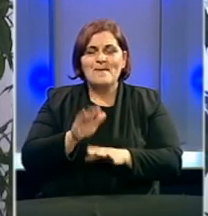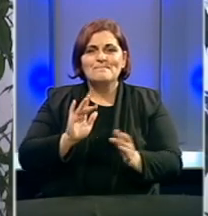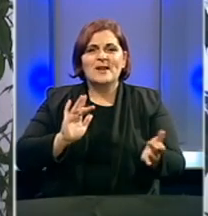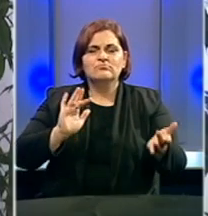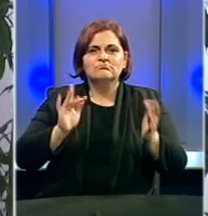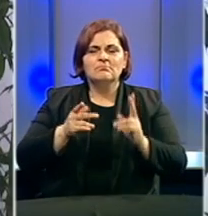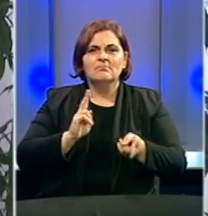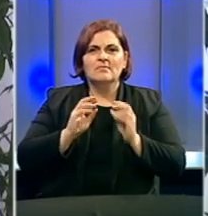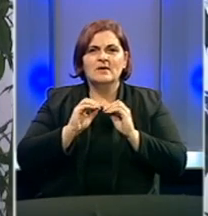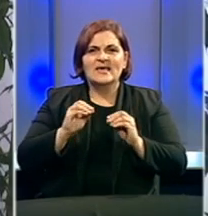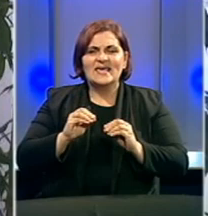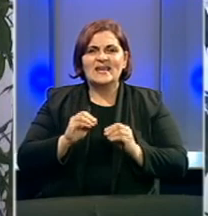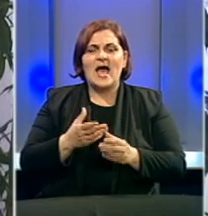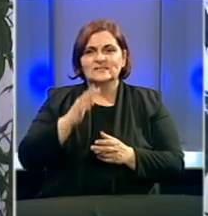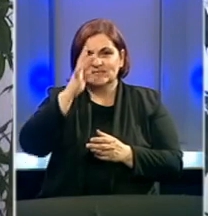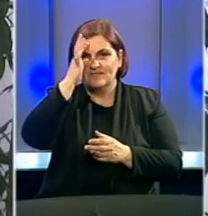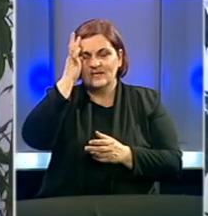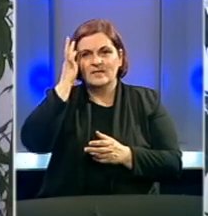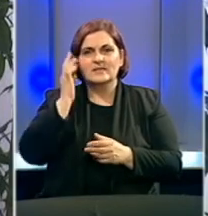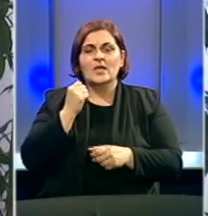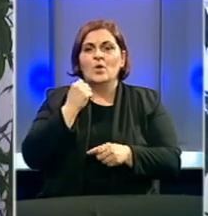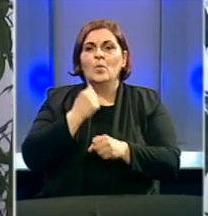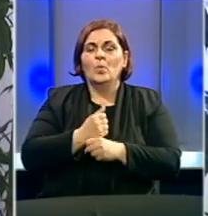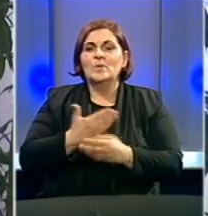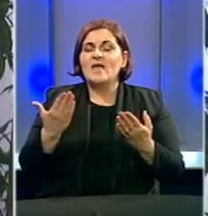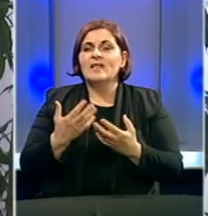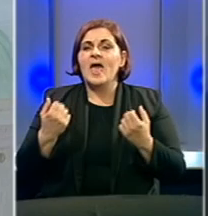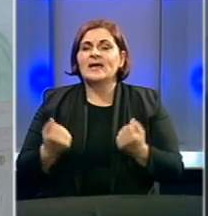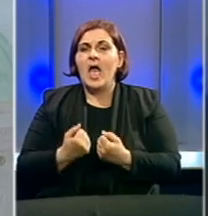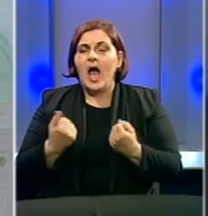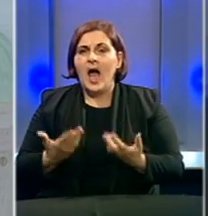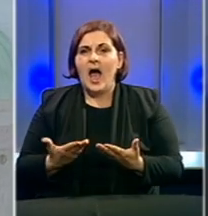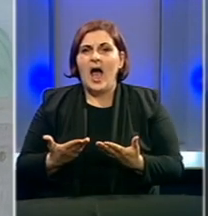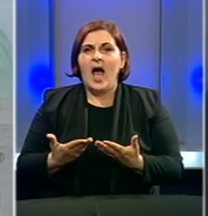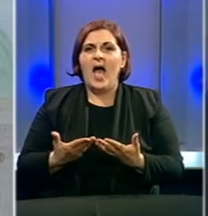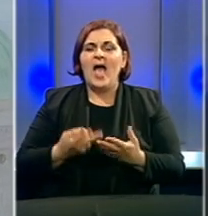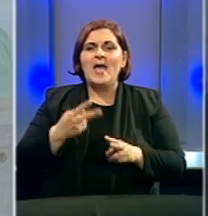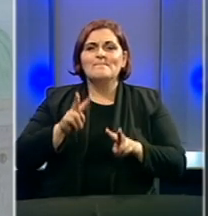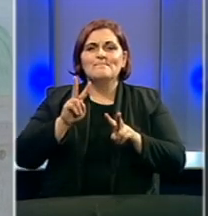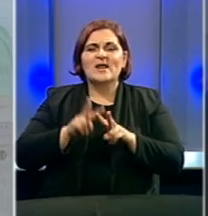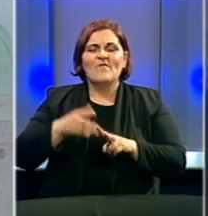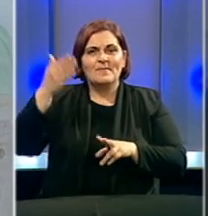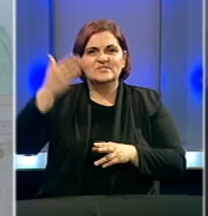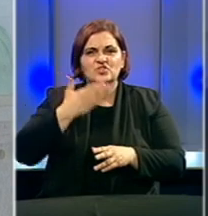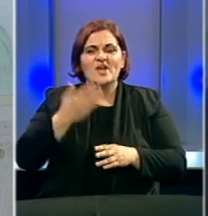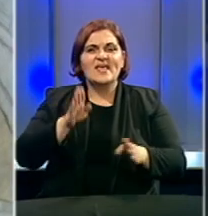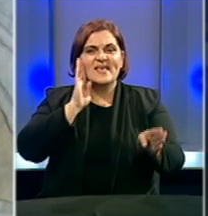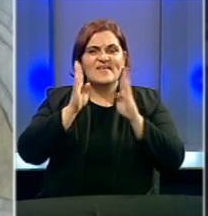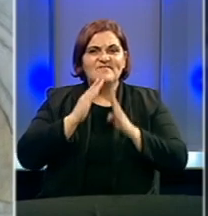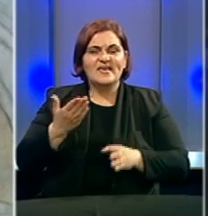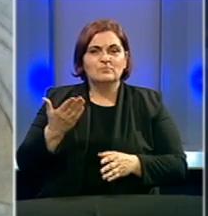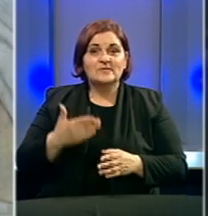nastavi i online platformi uradili neke aktivnosti, naravno preko web stranci škole i Facebook stranci.